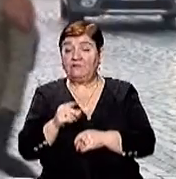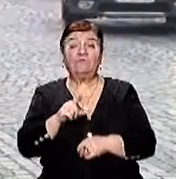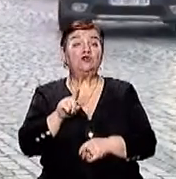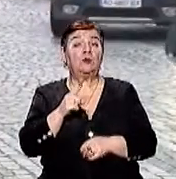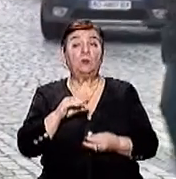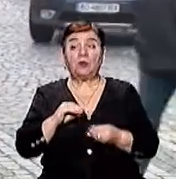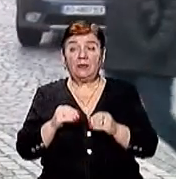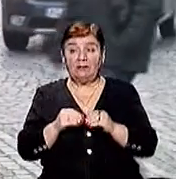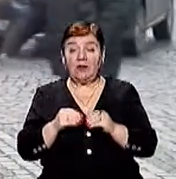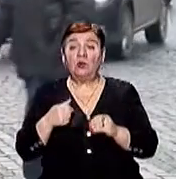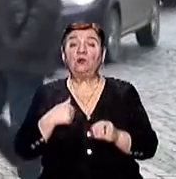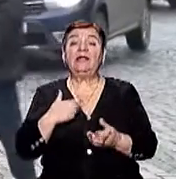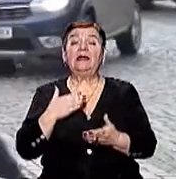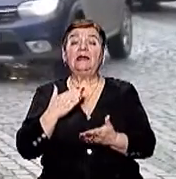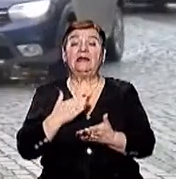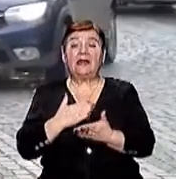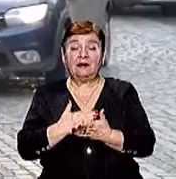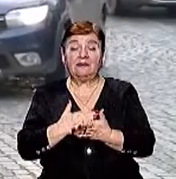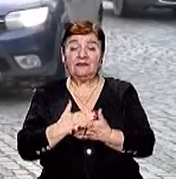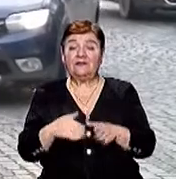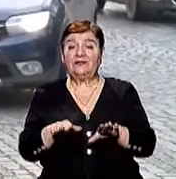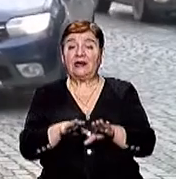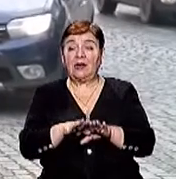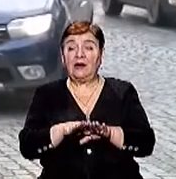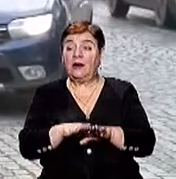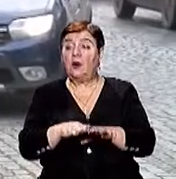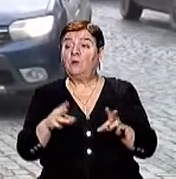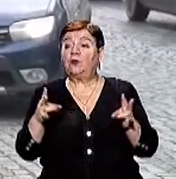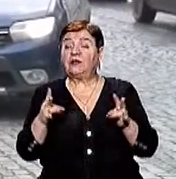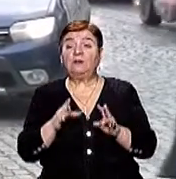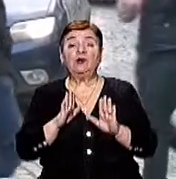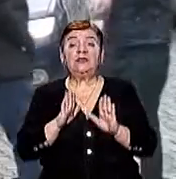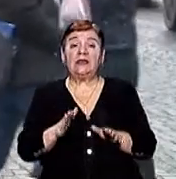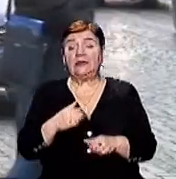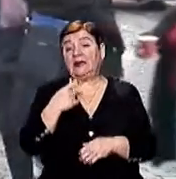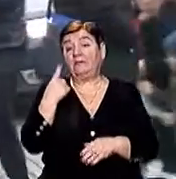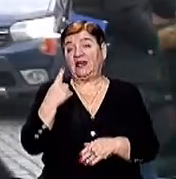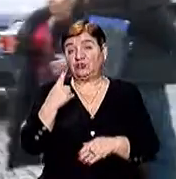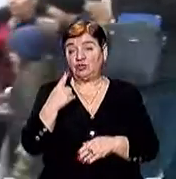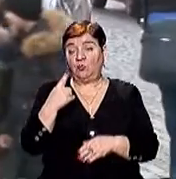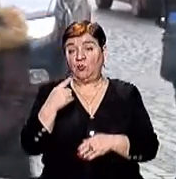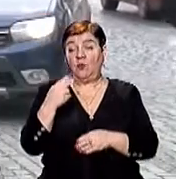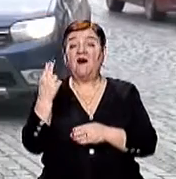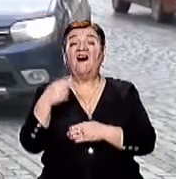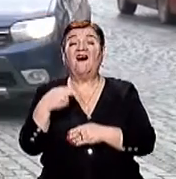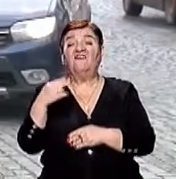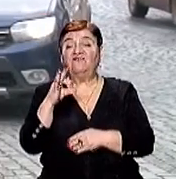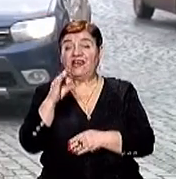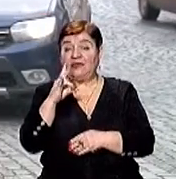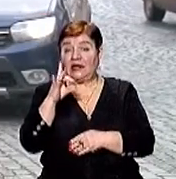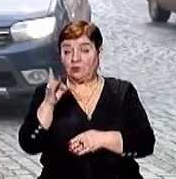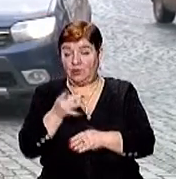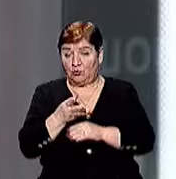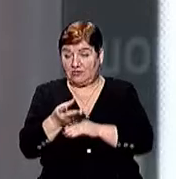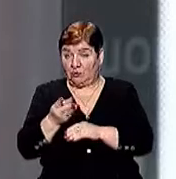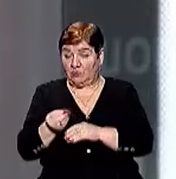Каже, в них є установка така, що потрібно всім людям розраховуватися лише на передньому валідаторі Юрій Ковалев вважає,